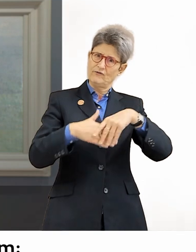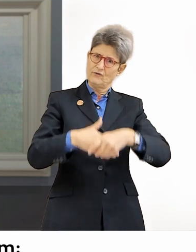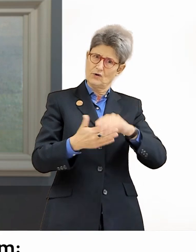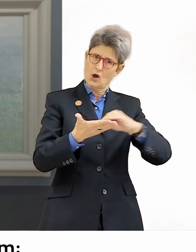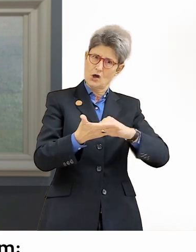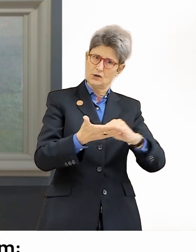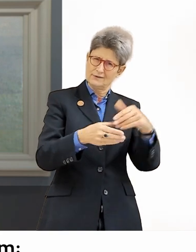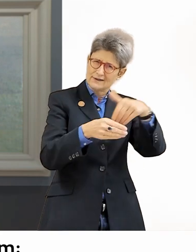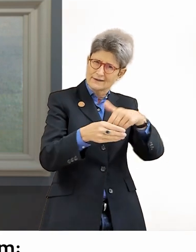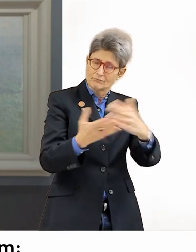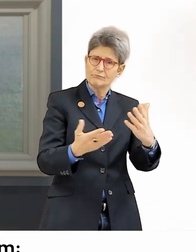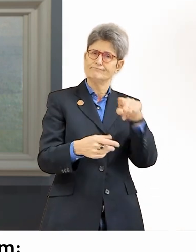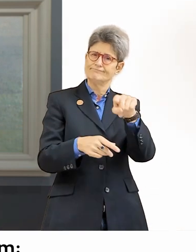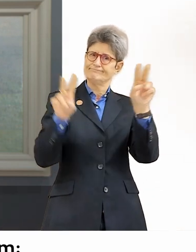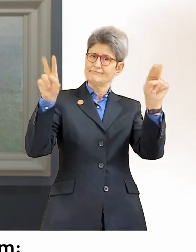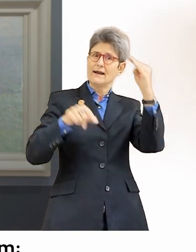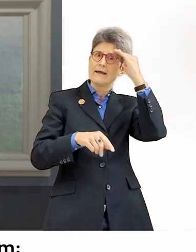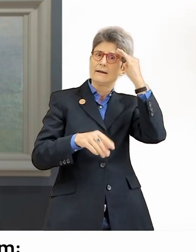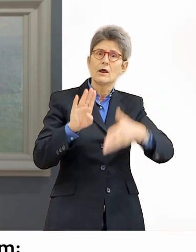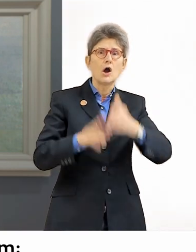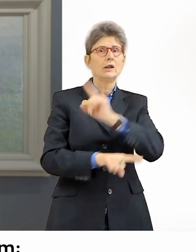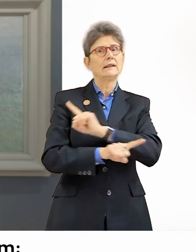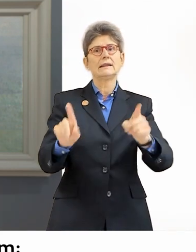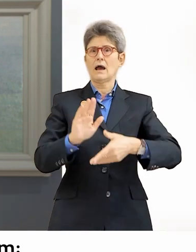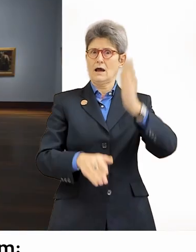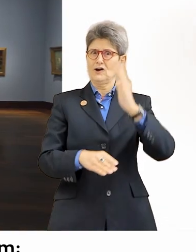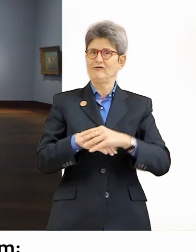schreibt ihm, das Lernen hört nie auf.